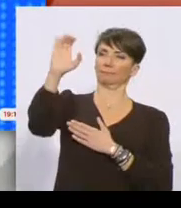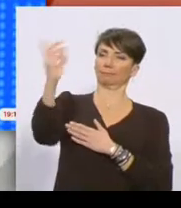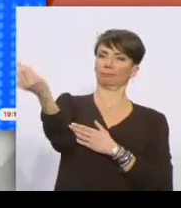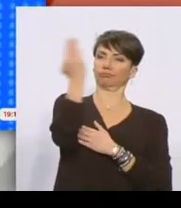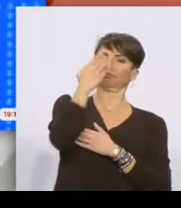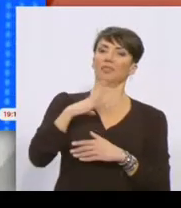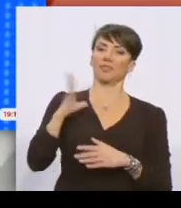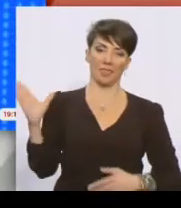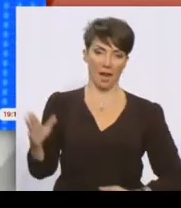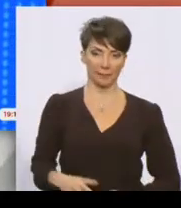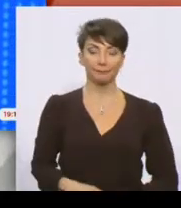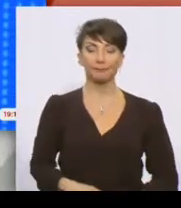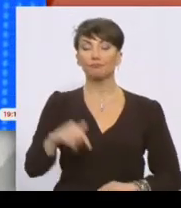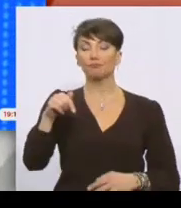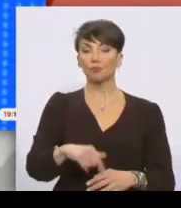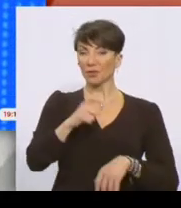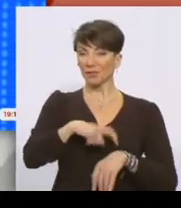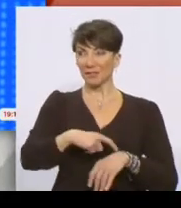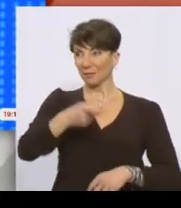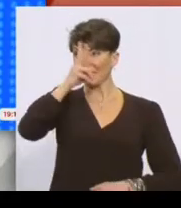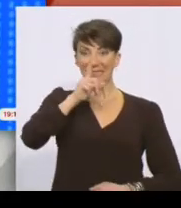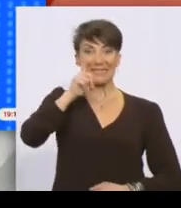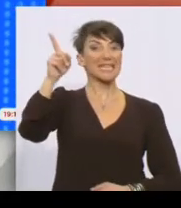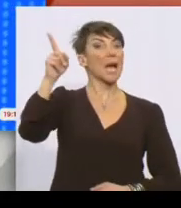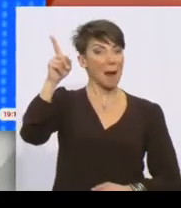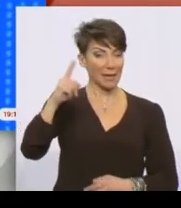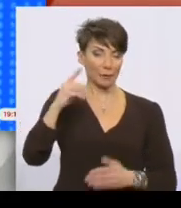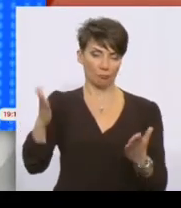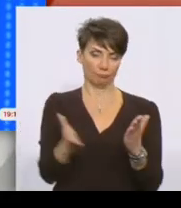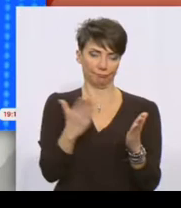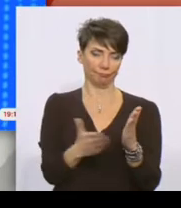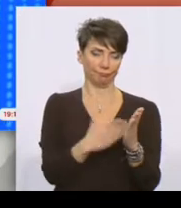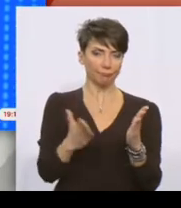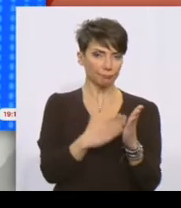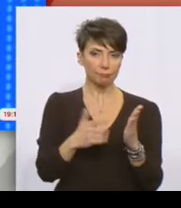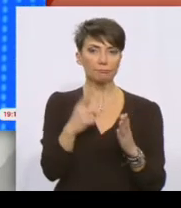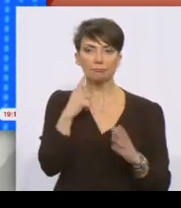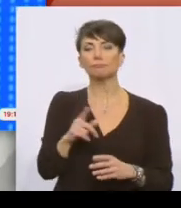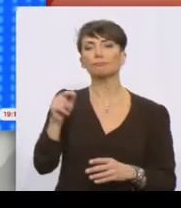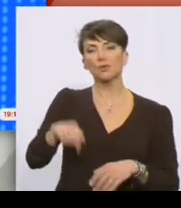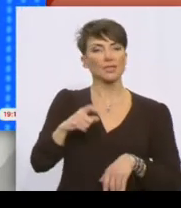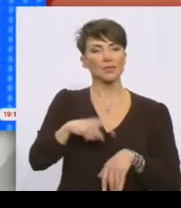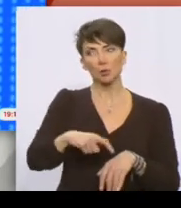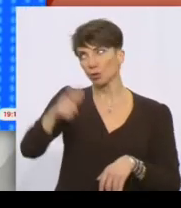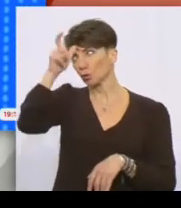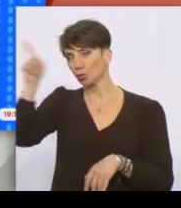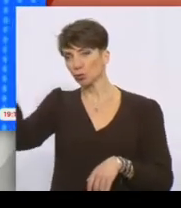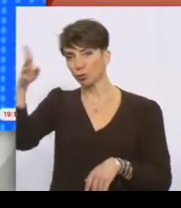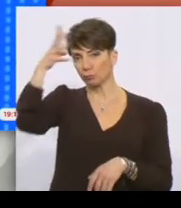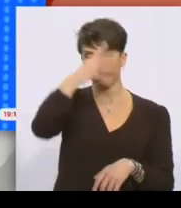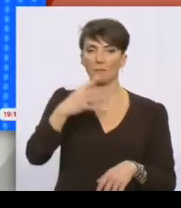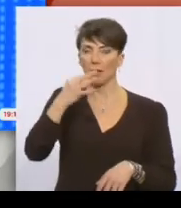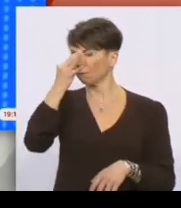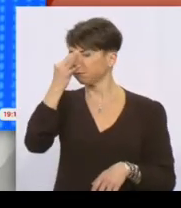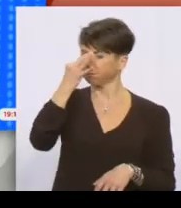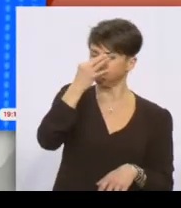Ένα πολύ μεγάλο θέμα σε εξέλιξη. Έχουμε και εκδίκαση της υπόθεσης. Σύμφωνα με το γερμανικό Der Spiegel, Erdogan και Trump βρίσκονται πίσω από μεγάλο τραπεζικό σκάδολο στην